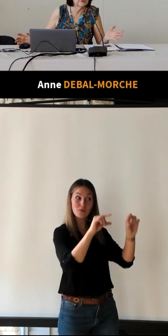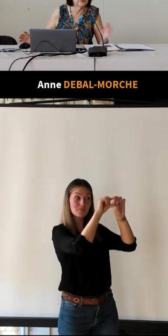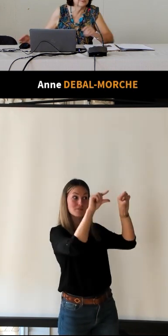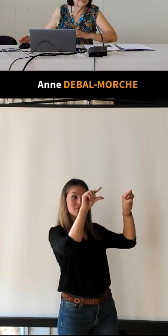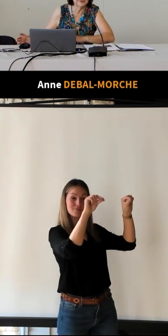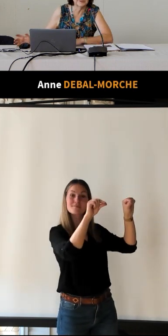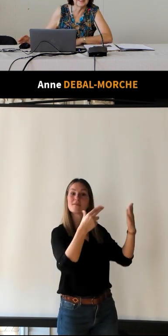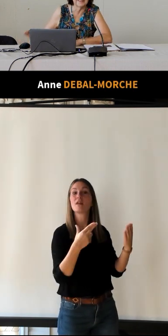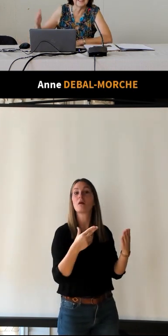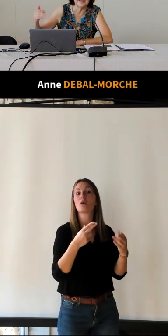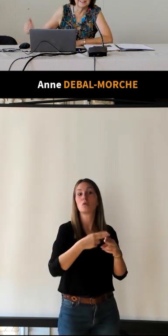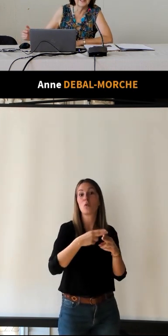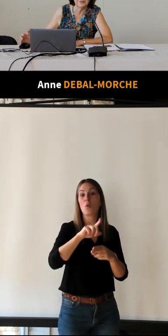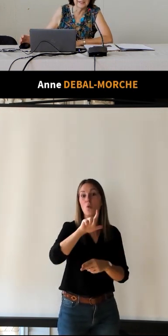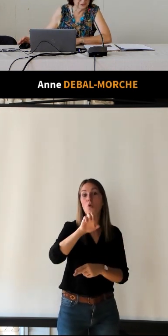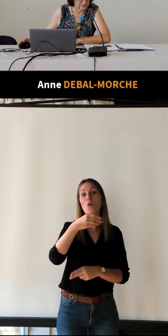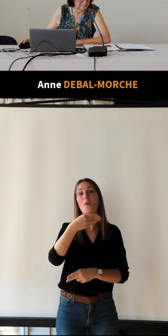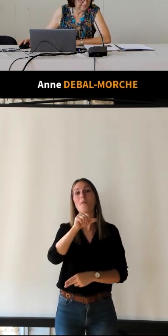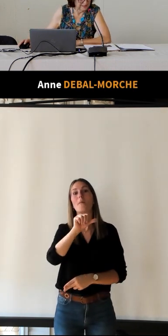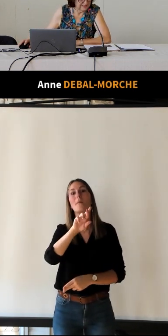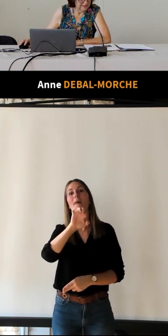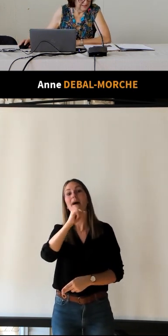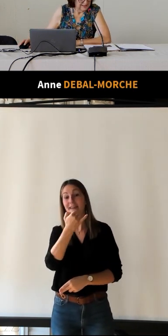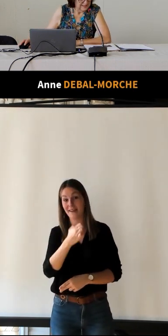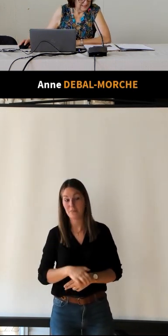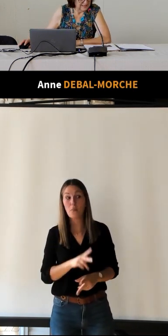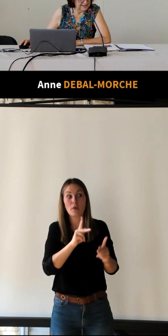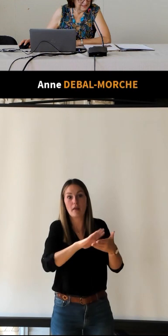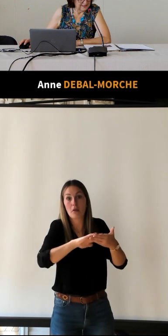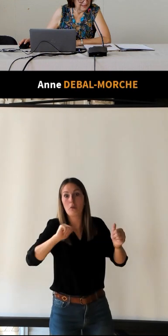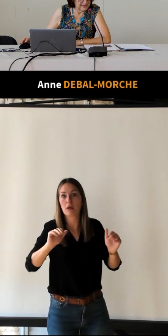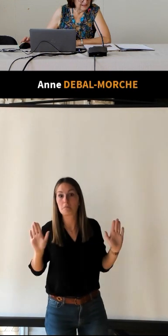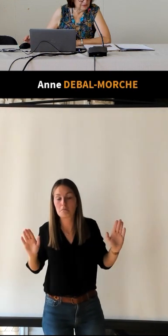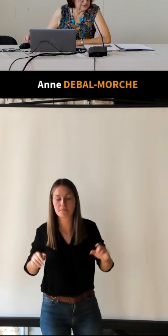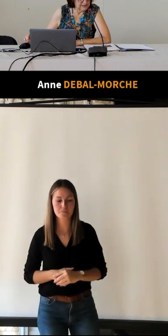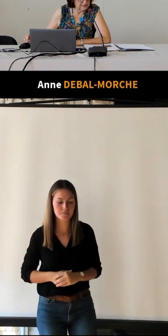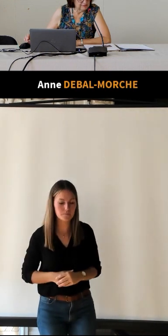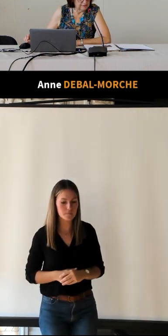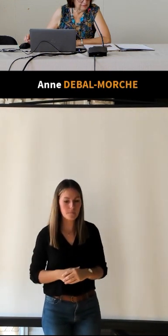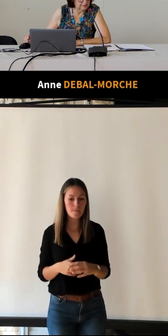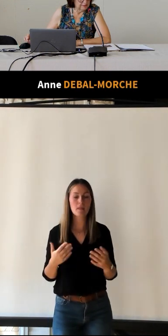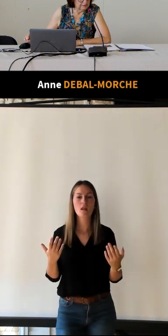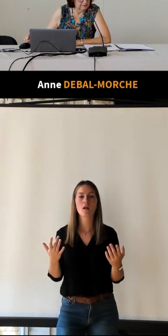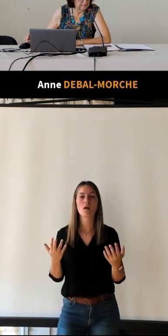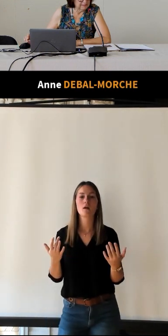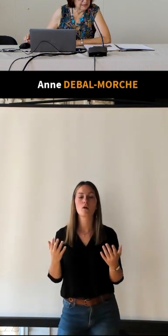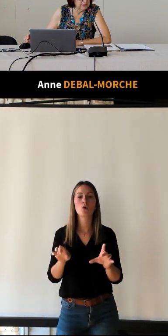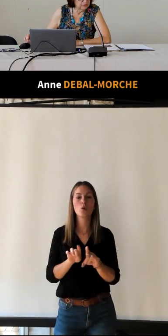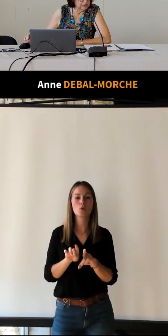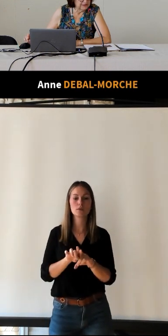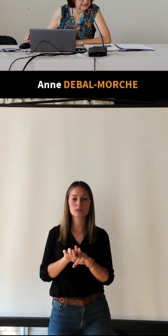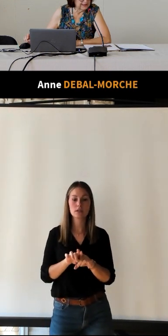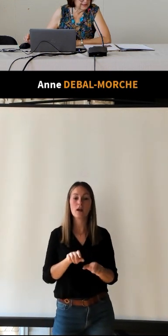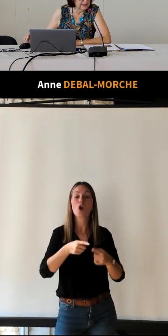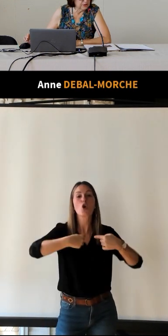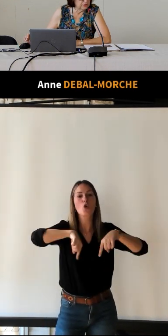je suppose que c'était les successeurs. et également aussi, parmi les membres